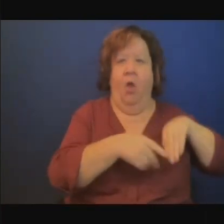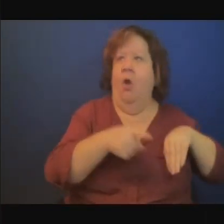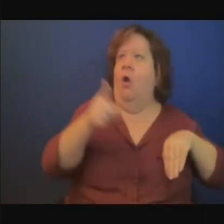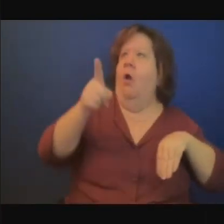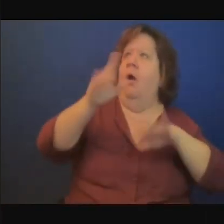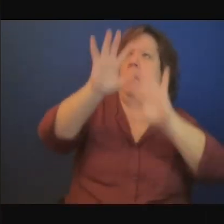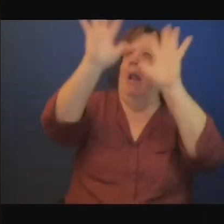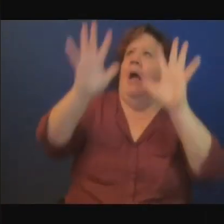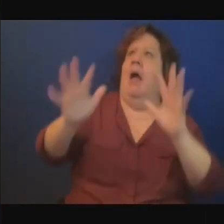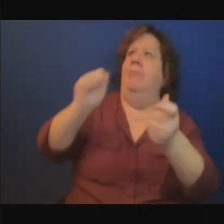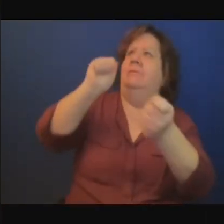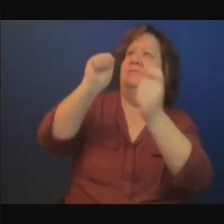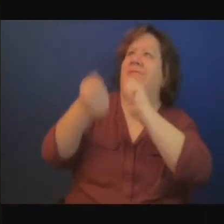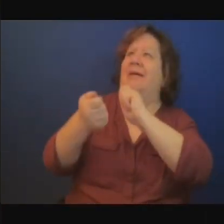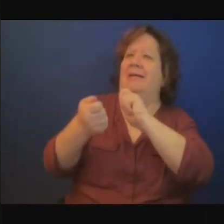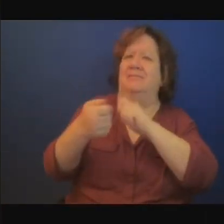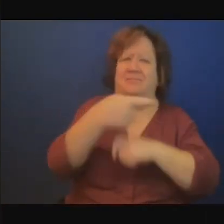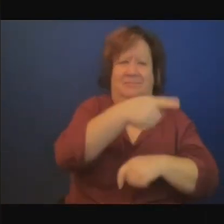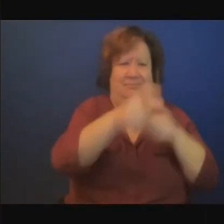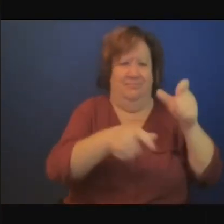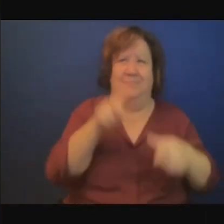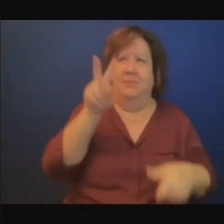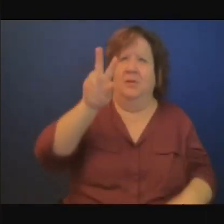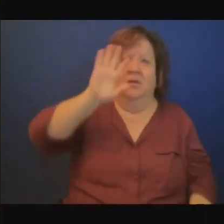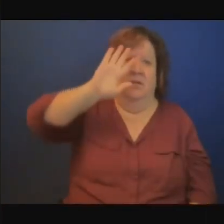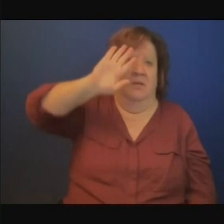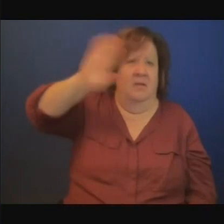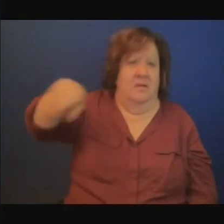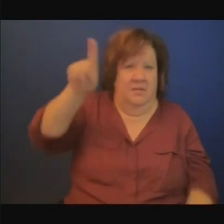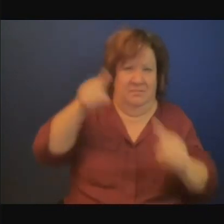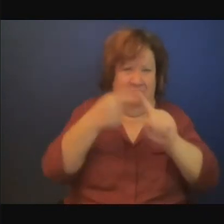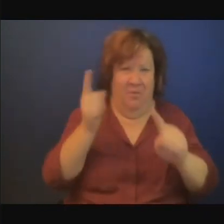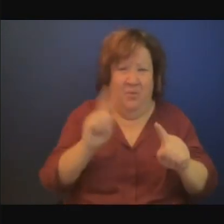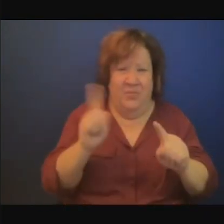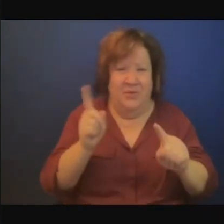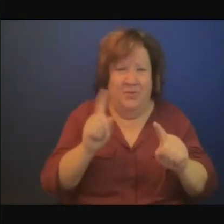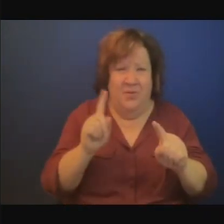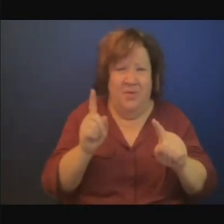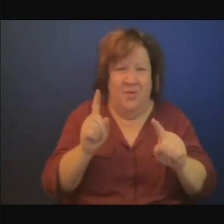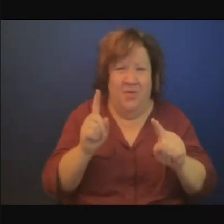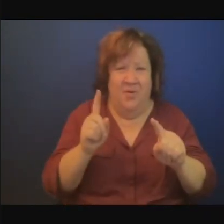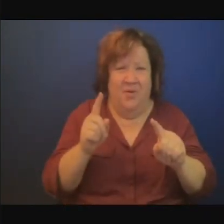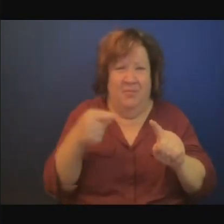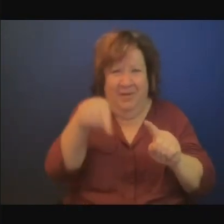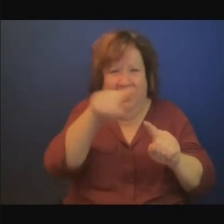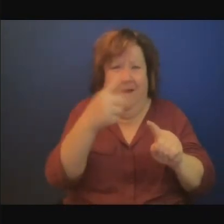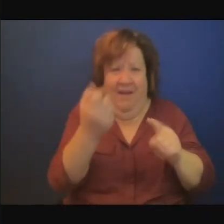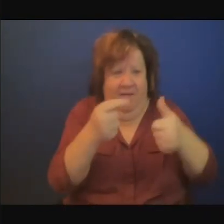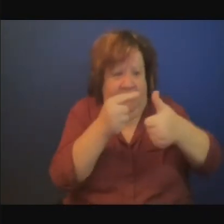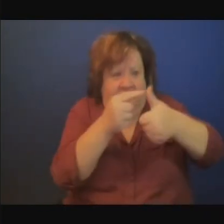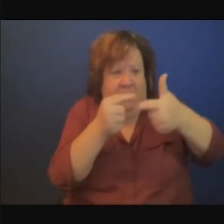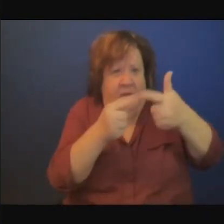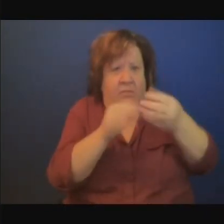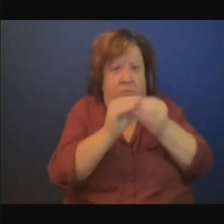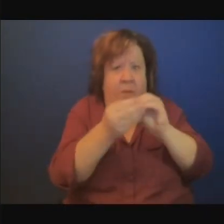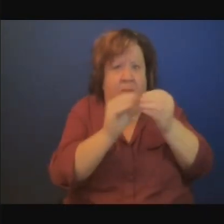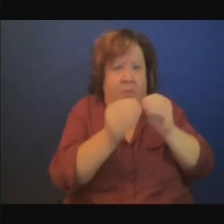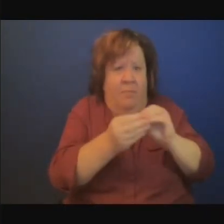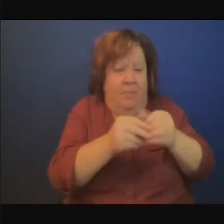d'autres priorités liées à la survie. Et donc, il faudrait peut-être essayer de